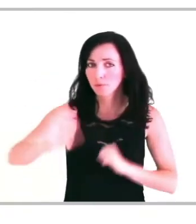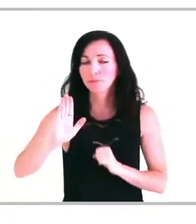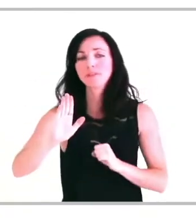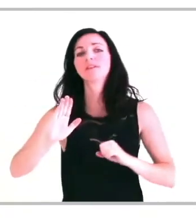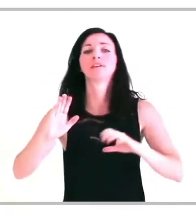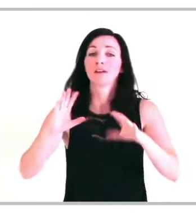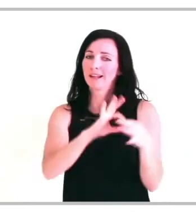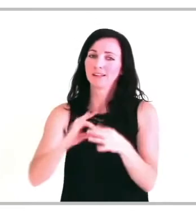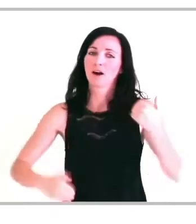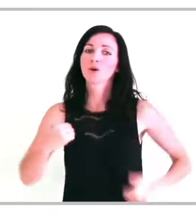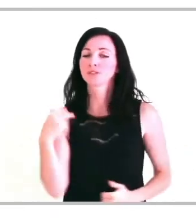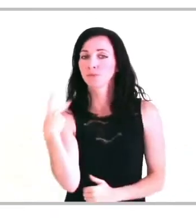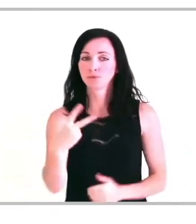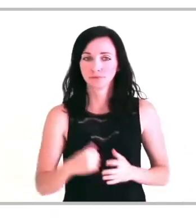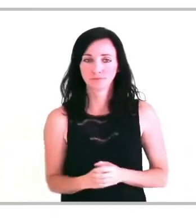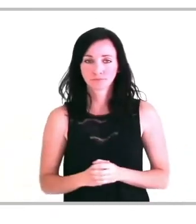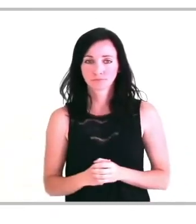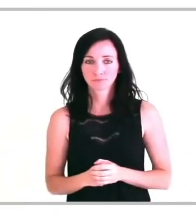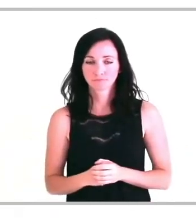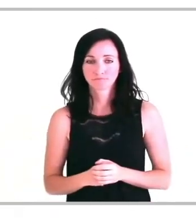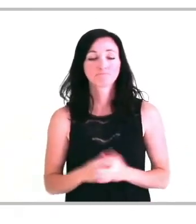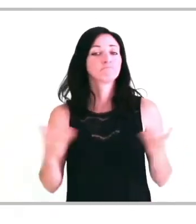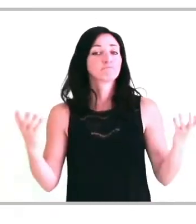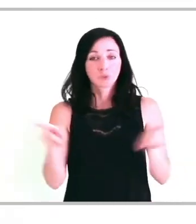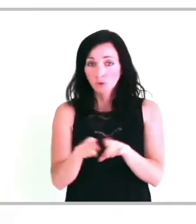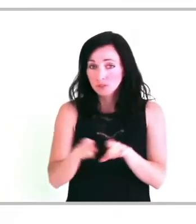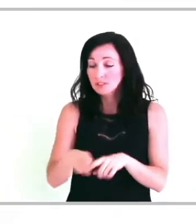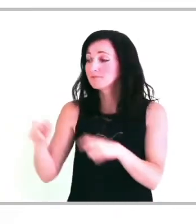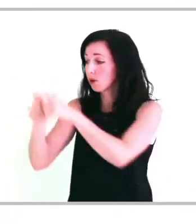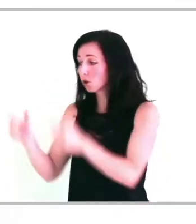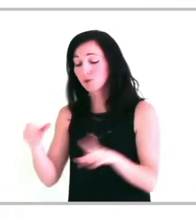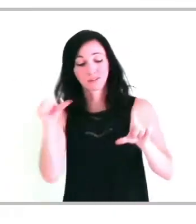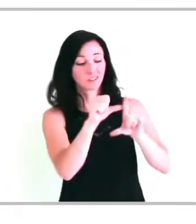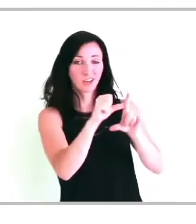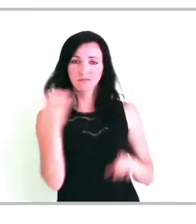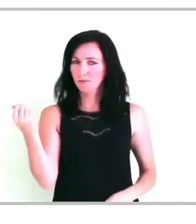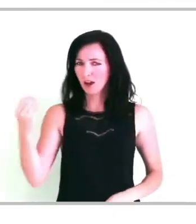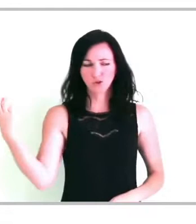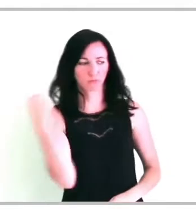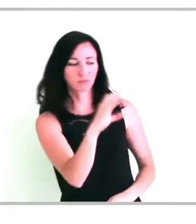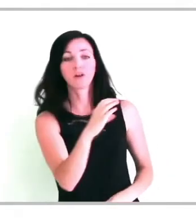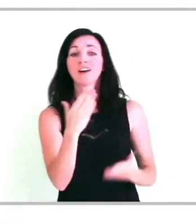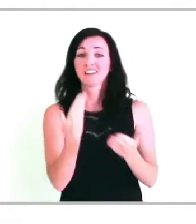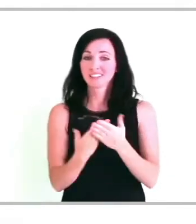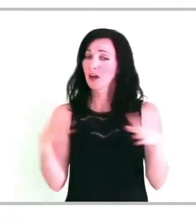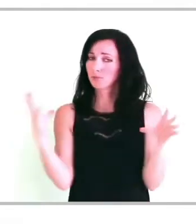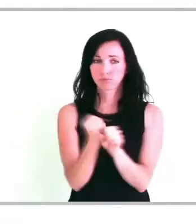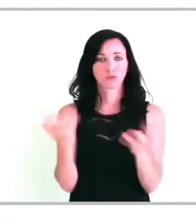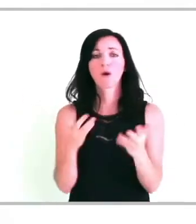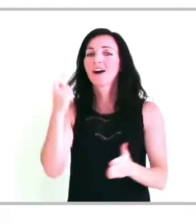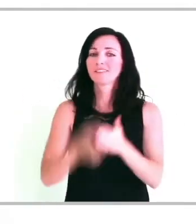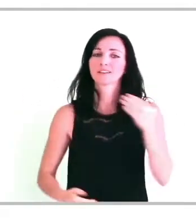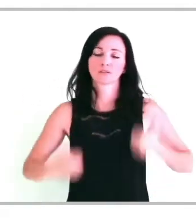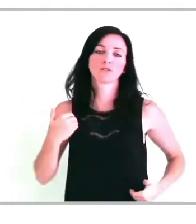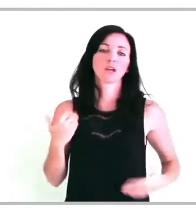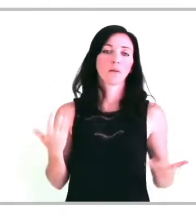contraintes et besoins spécifiques liés à votre handicap. Enfin, par contribution handicap nous désignerons ce que certains